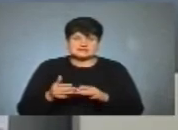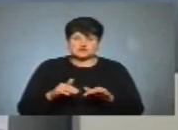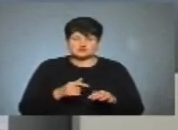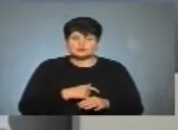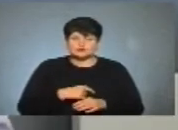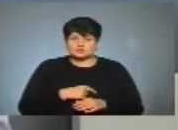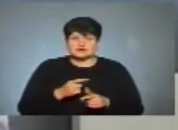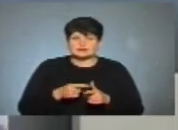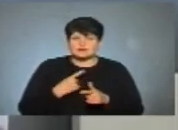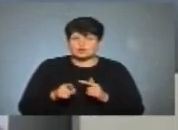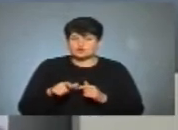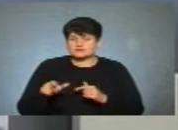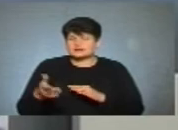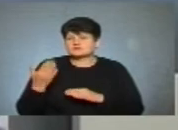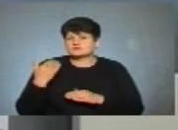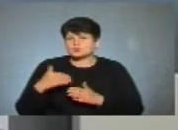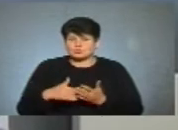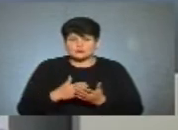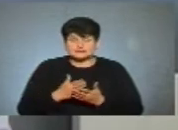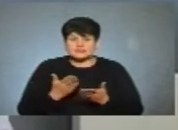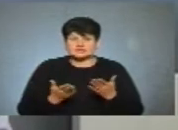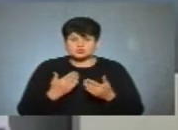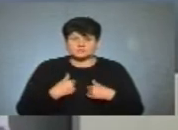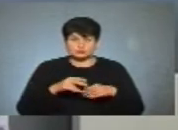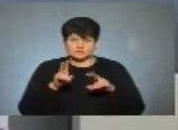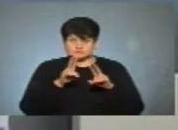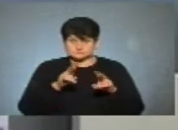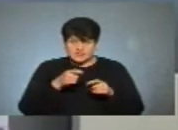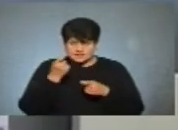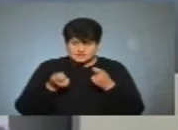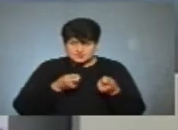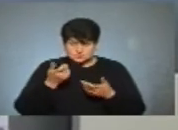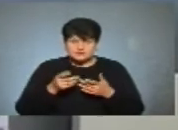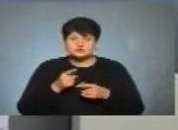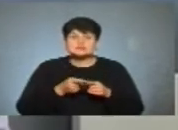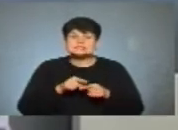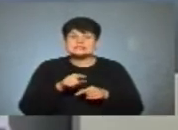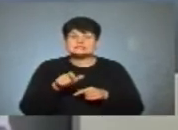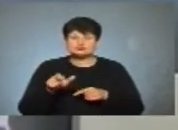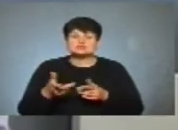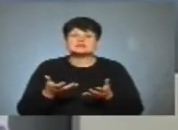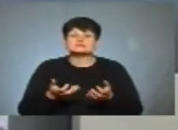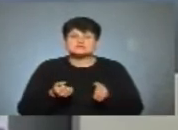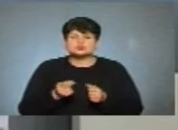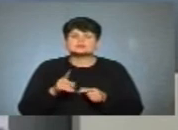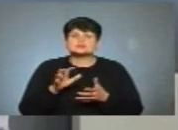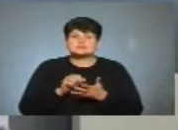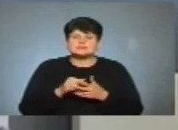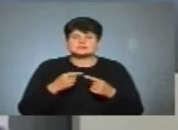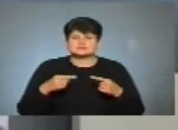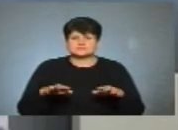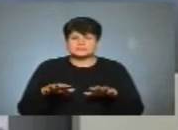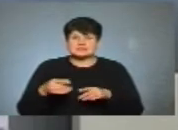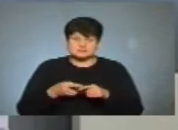депутатами або людьми, які давно в політиці. Але якщо ми будемо детально аналізувати, що це за люди, де вони взялися у цій партії, чому вони займають ті чи інші позиції,